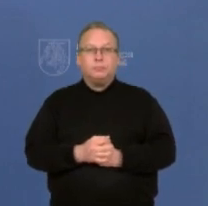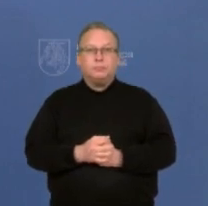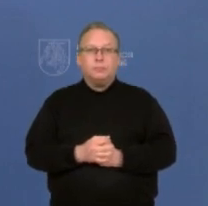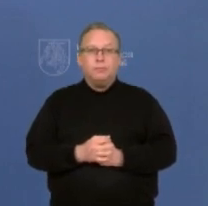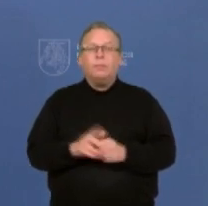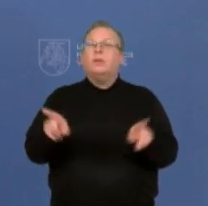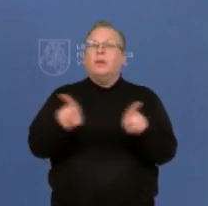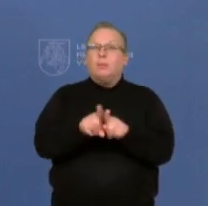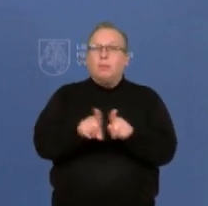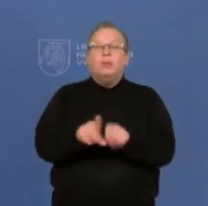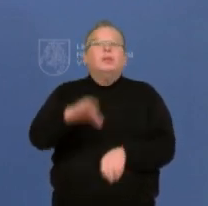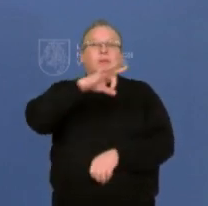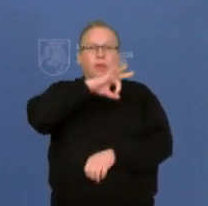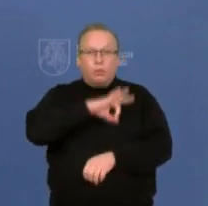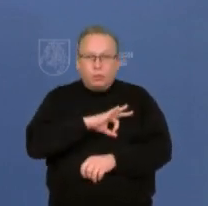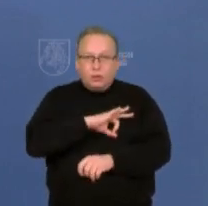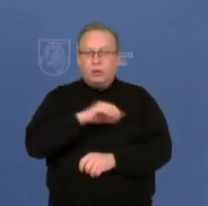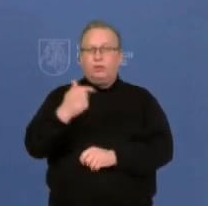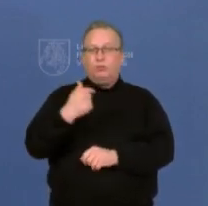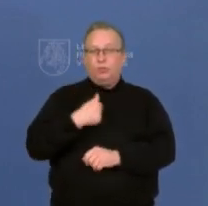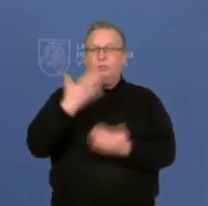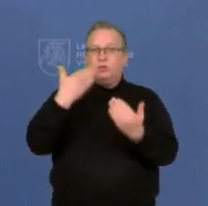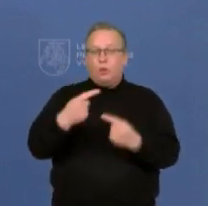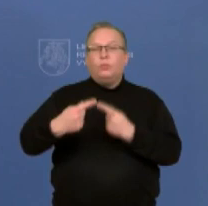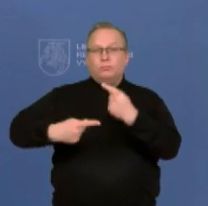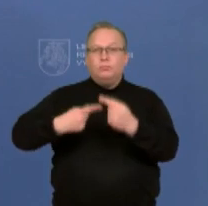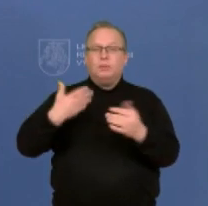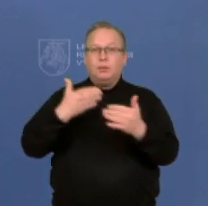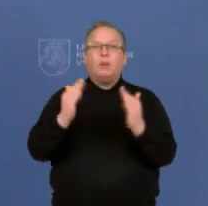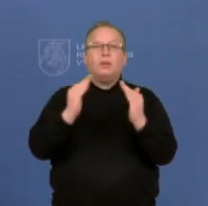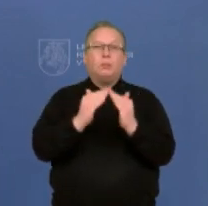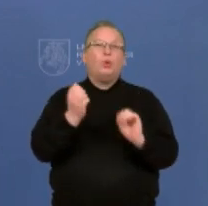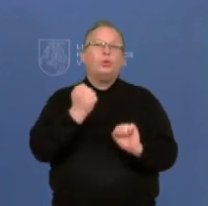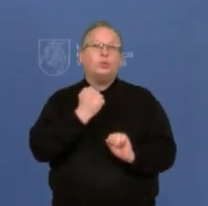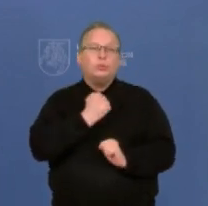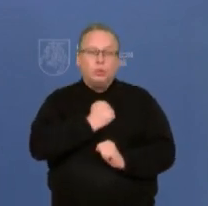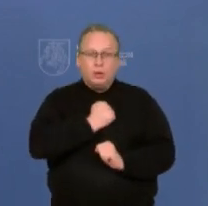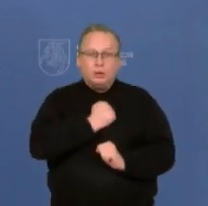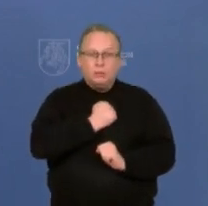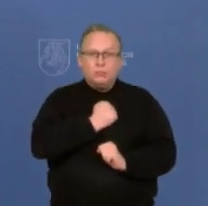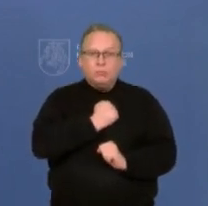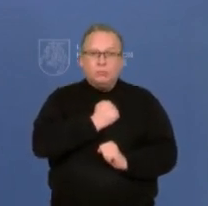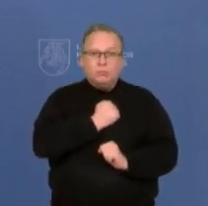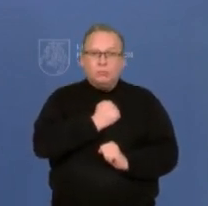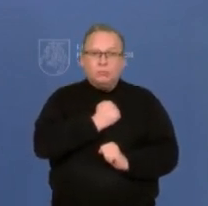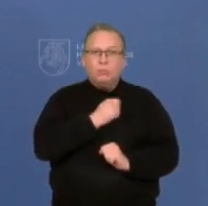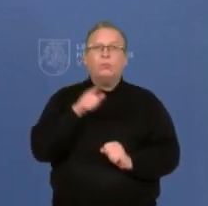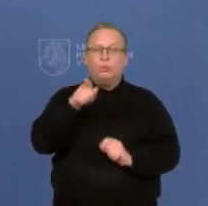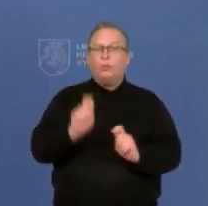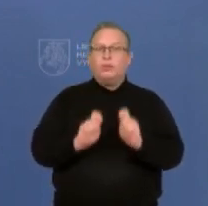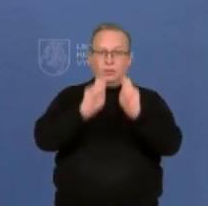pravartu turėtų tai tapti mūsų ir tradiciją, namuose turėti poranka, kaip sakoma, visada tų testų.